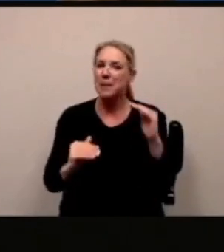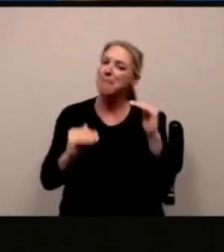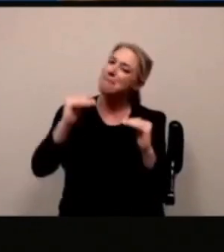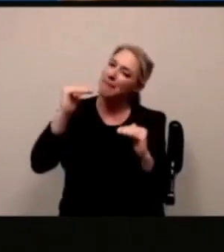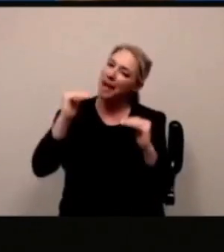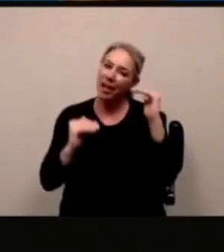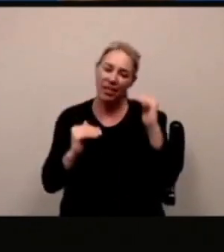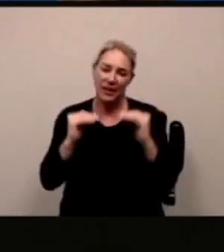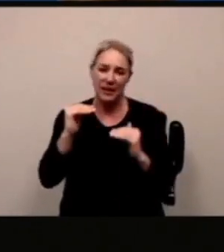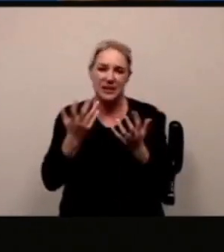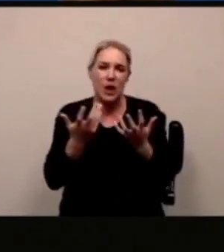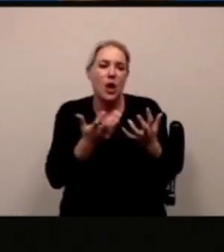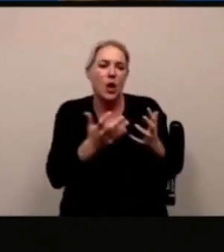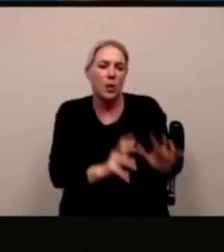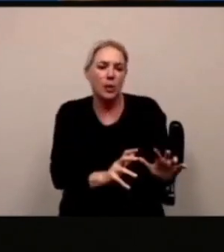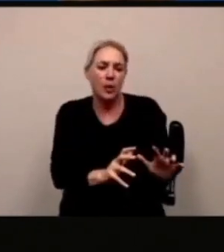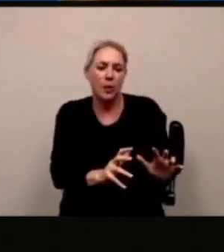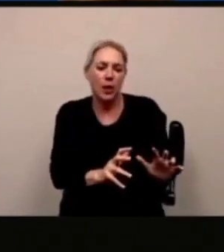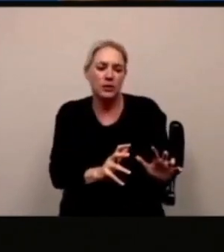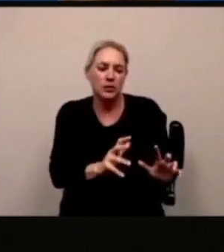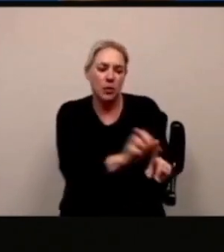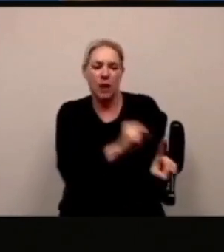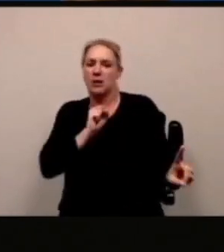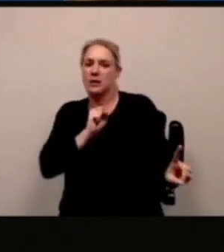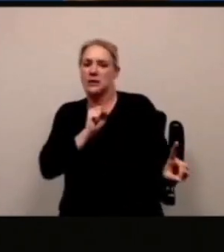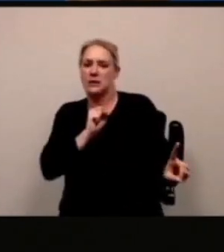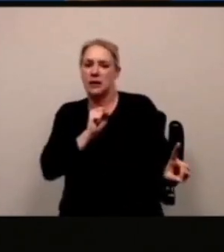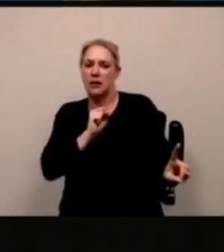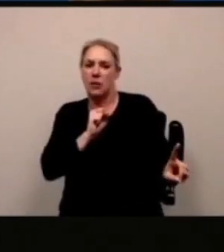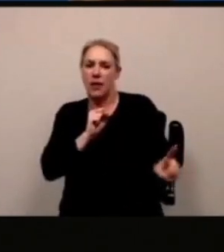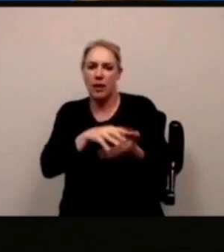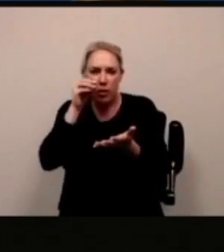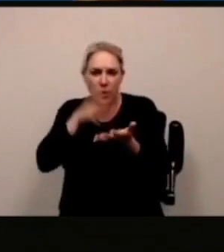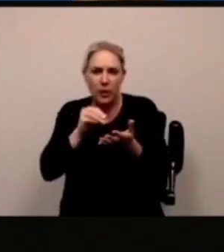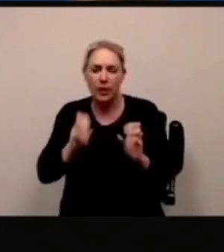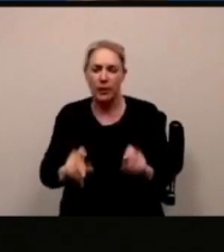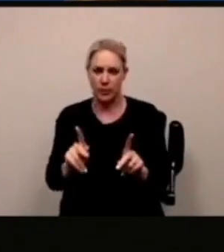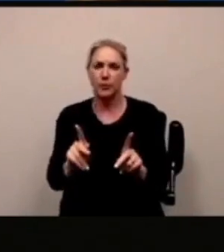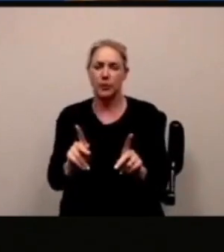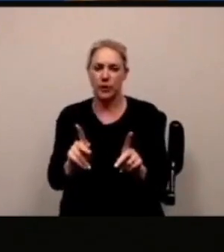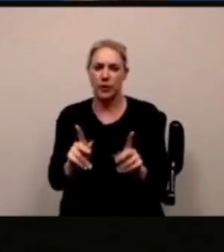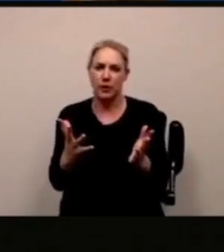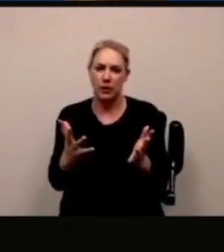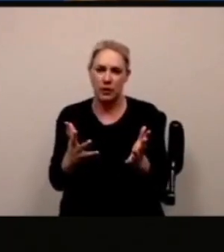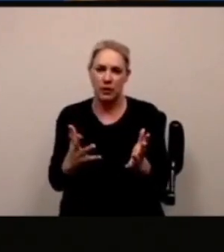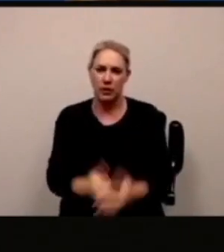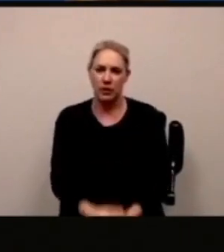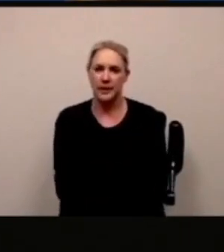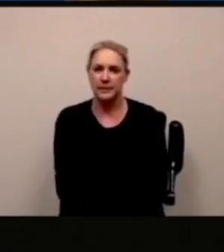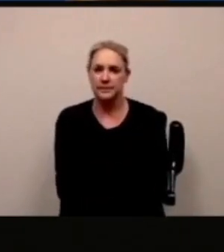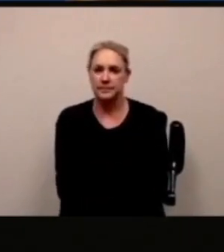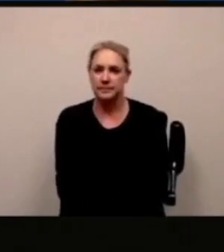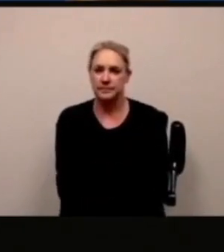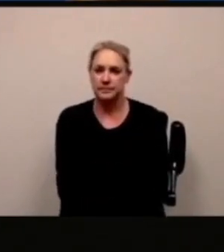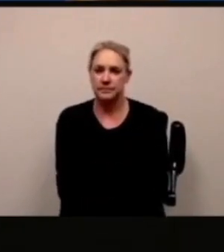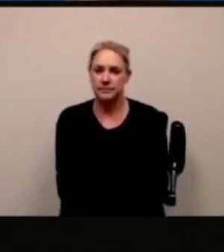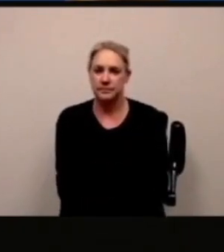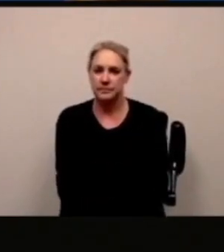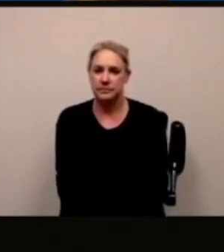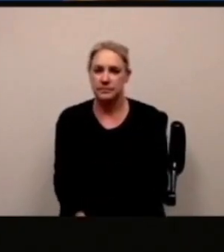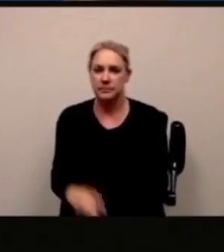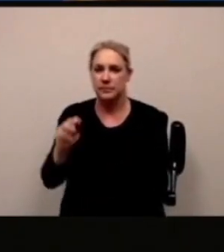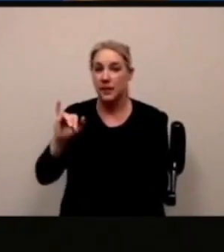e superare i problemi che possano sorgere sì però c'è sempre un equilibrio delicato perché non vogliamo